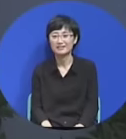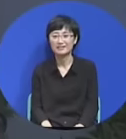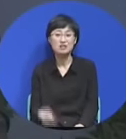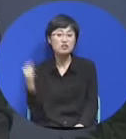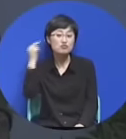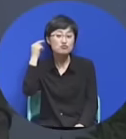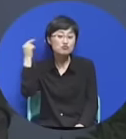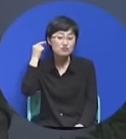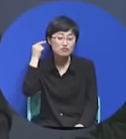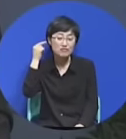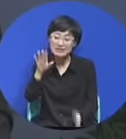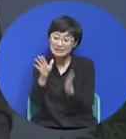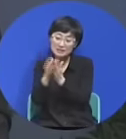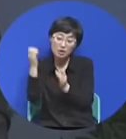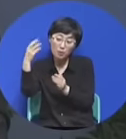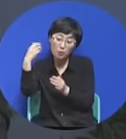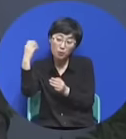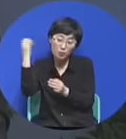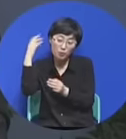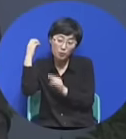귀에 들리는 건 귀신 소리예요.